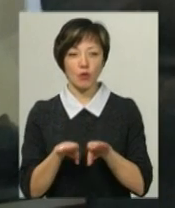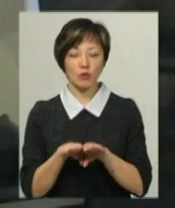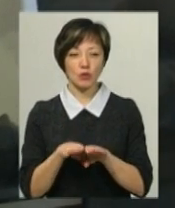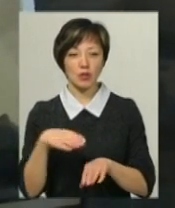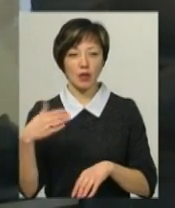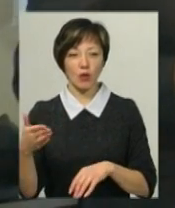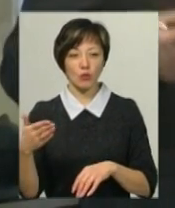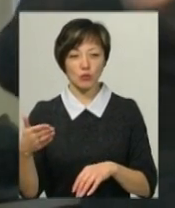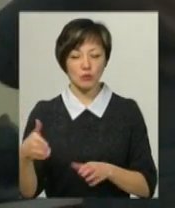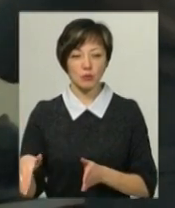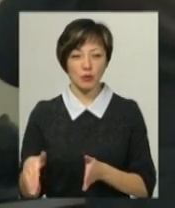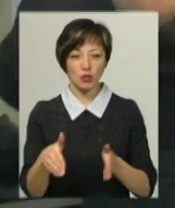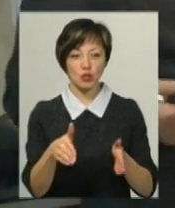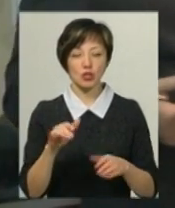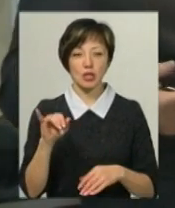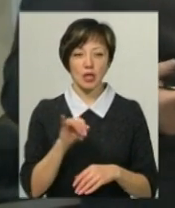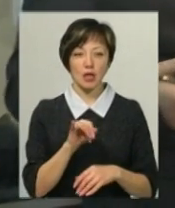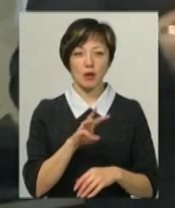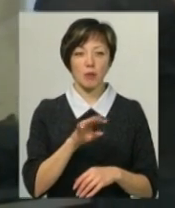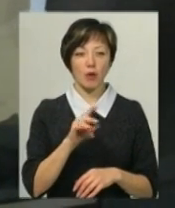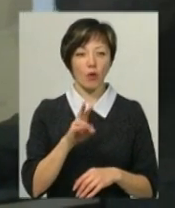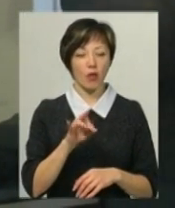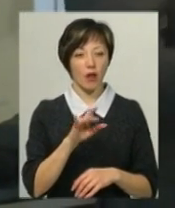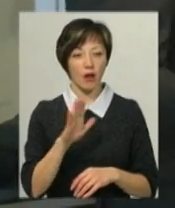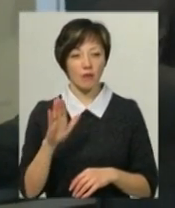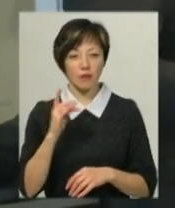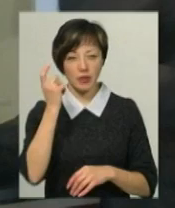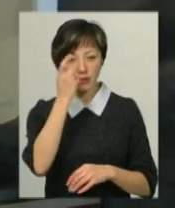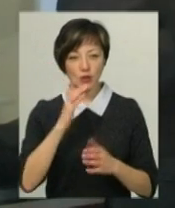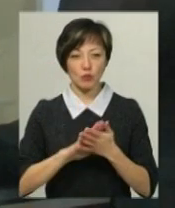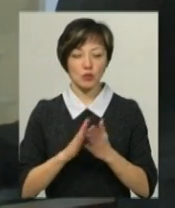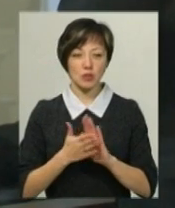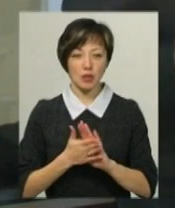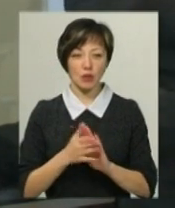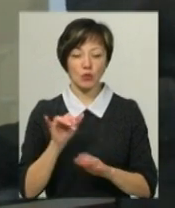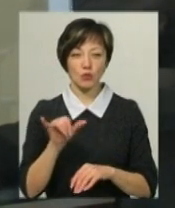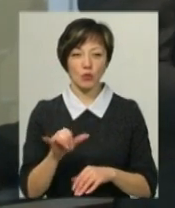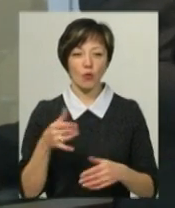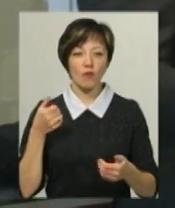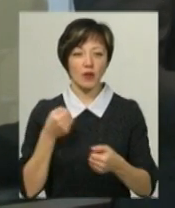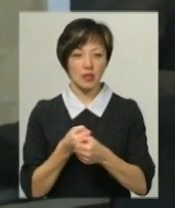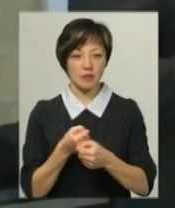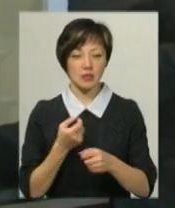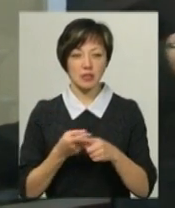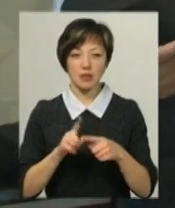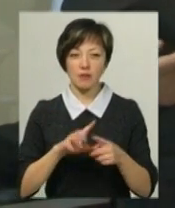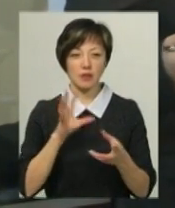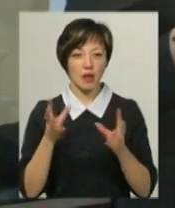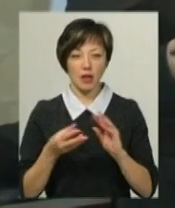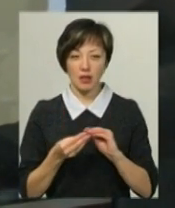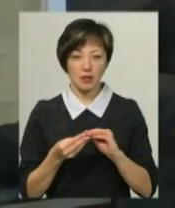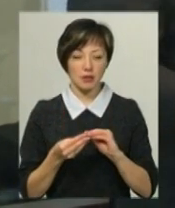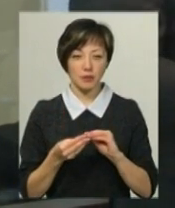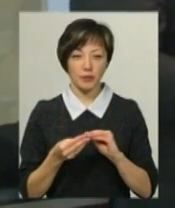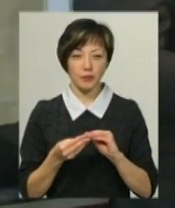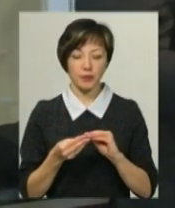узбіччі і Миколаїв, який був в нетверезому стані, у нього врізався. Це взагалі